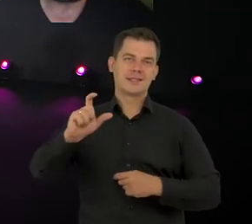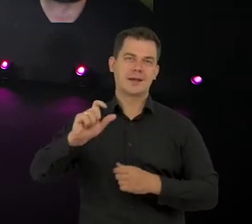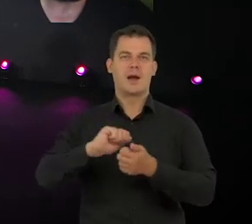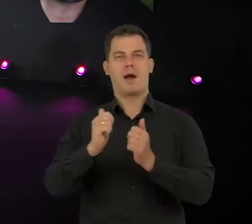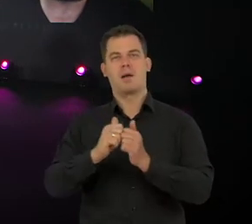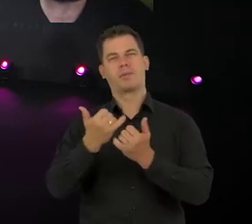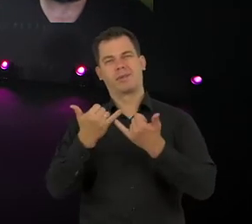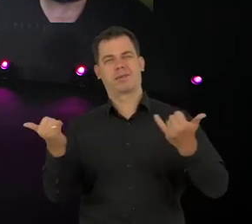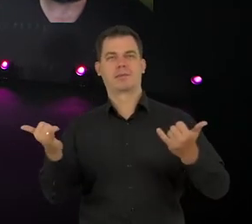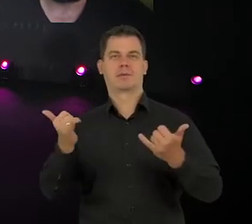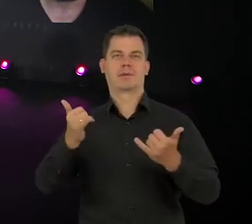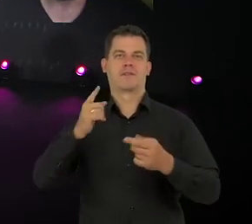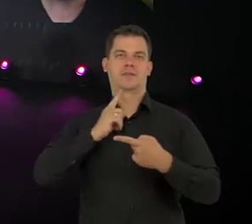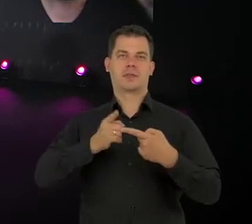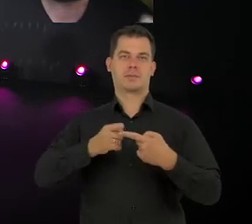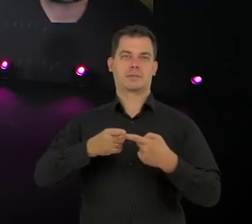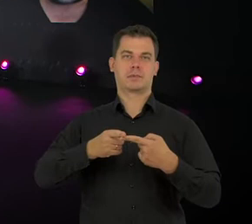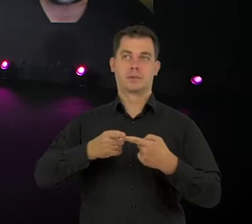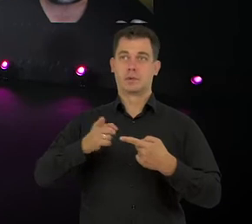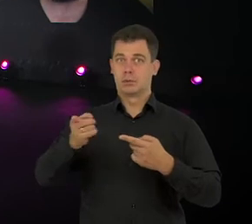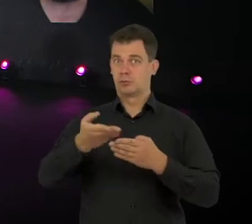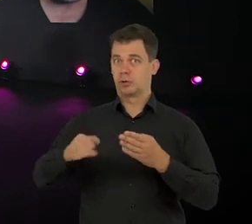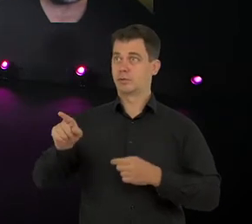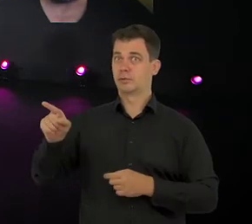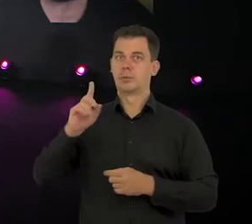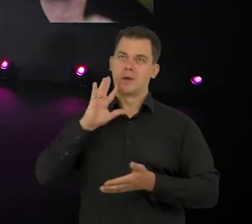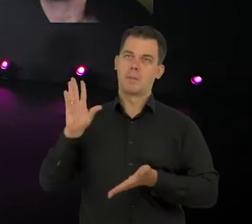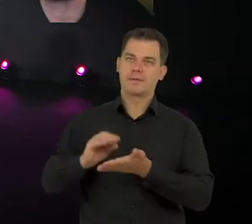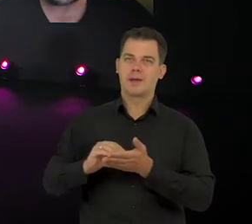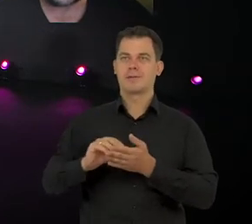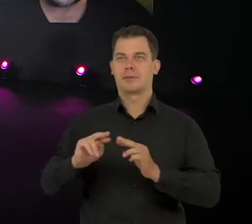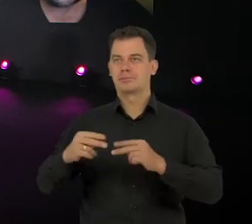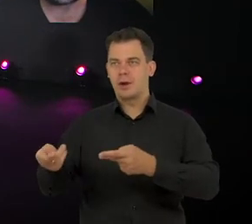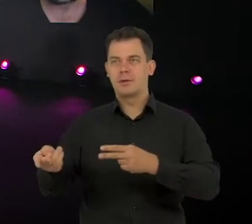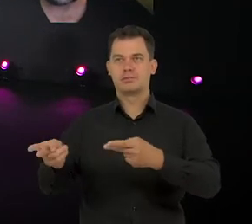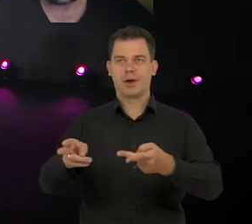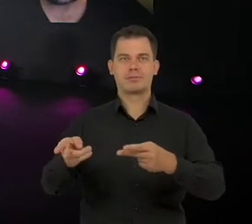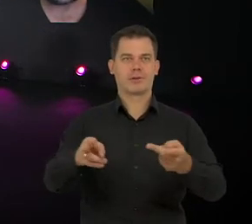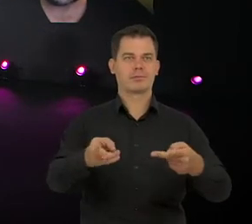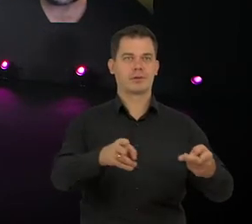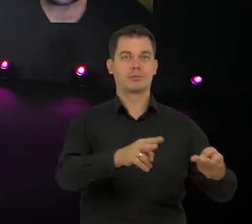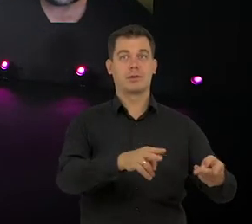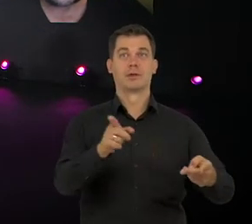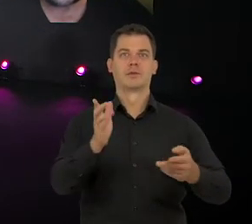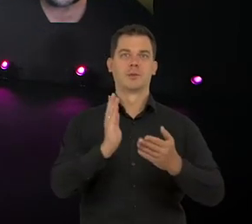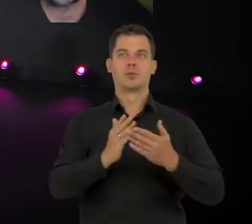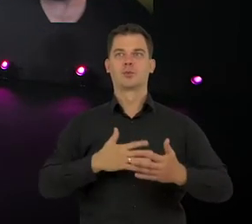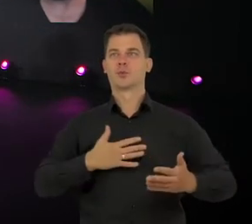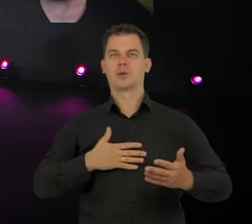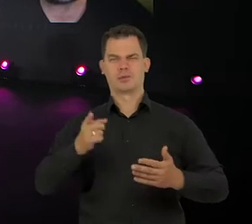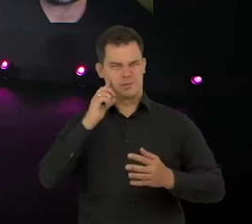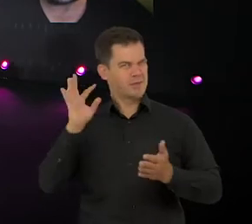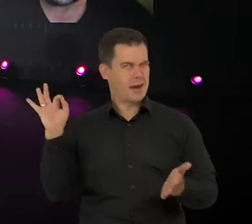witamina C, jakieś wlewy witaminowe. I zauważmy, że jest część osób, które powtarza tego typu rzeczy w sieci,